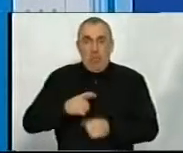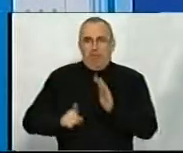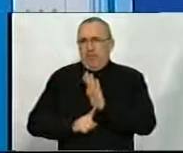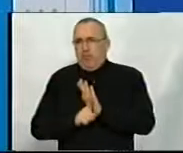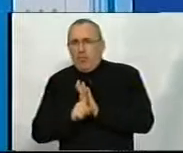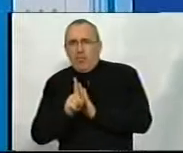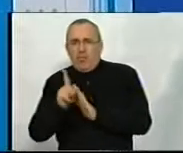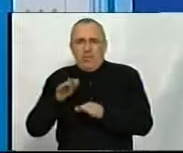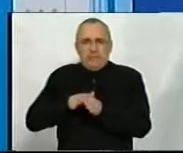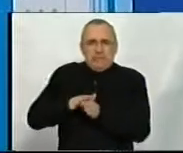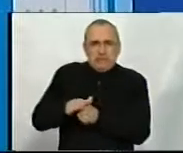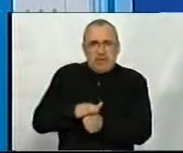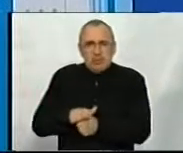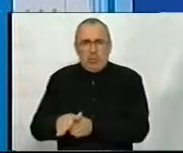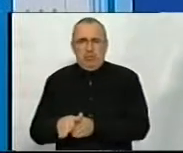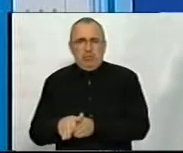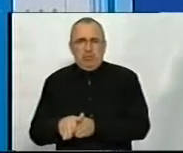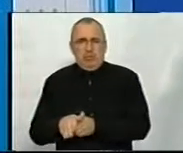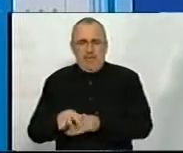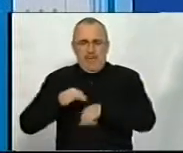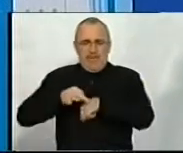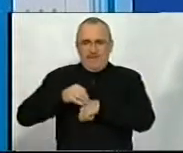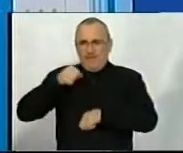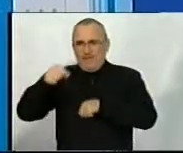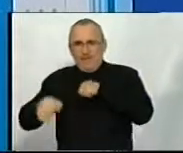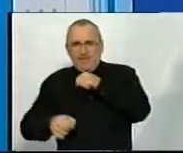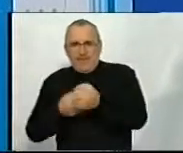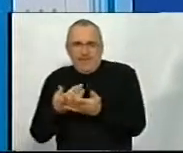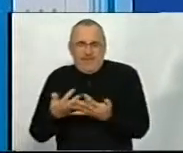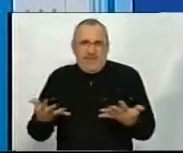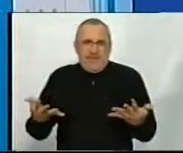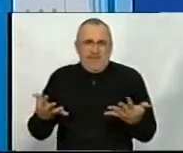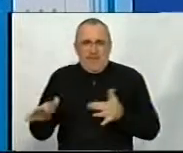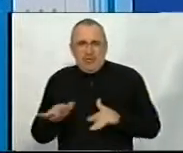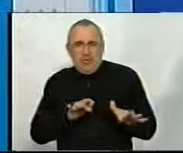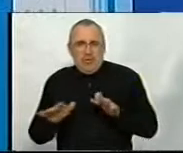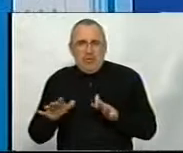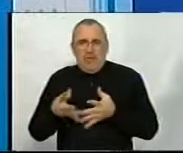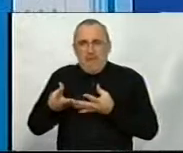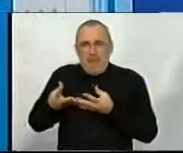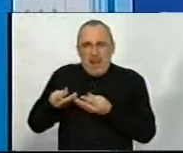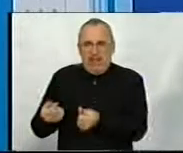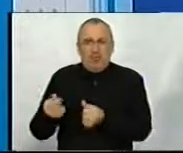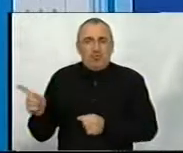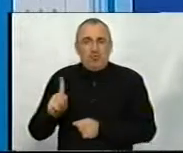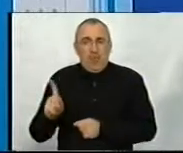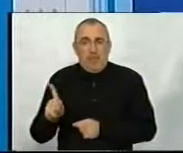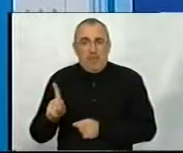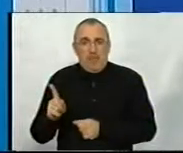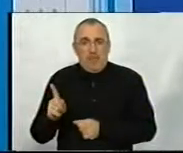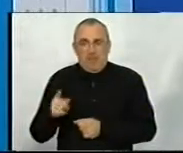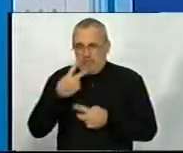застосовувати фізичні чинники впливу для того, щоб